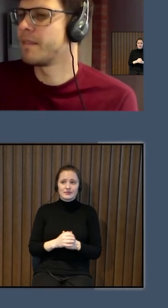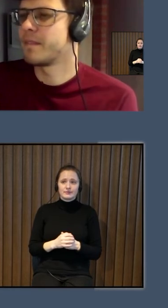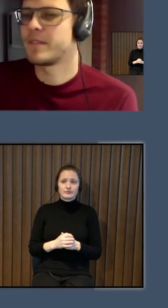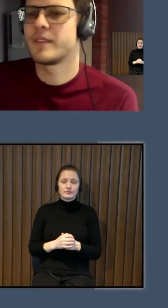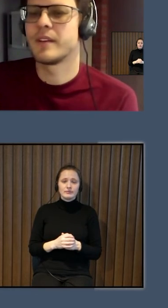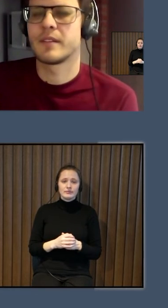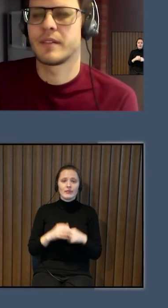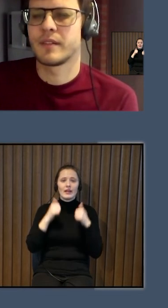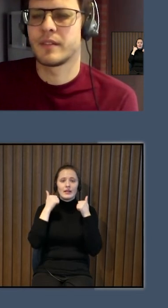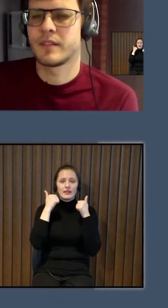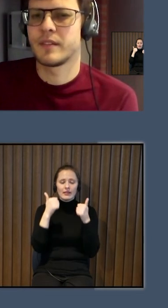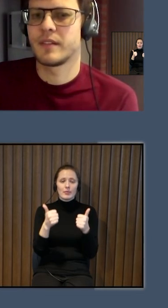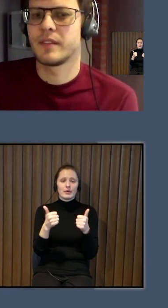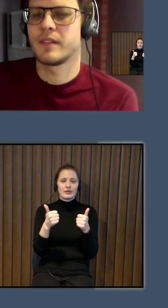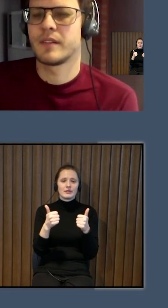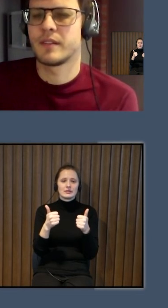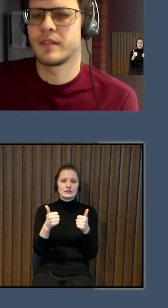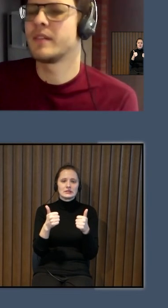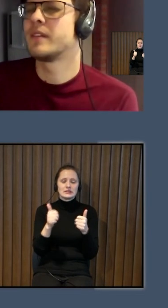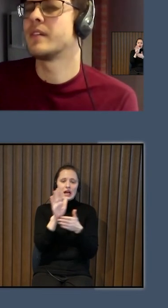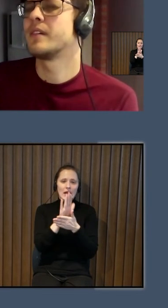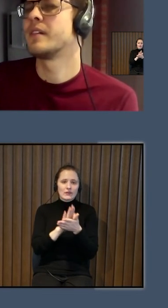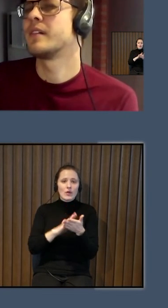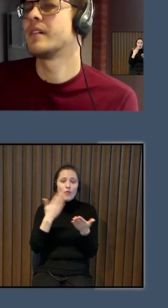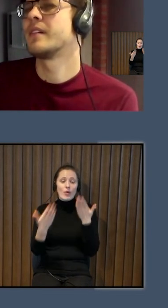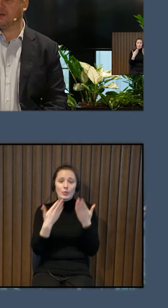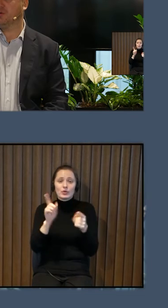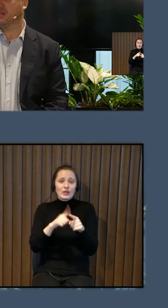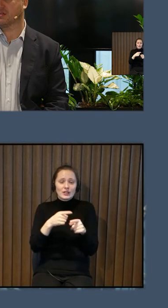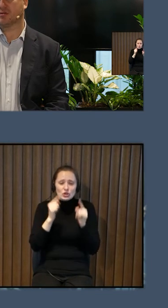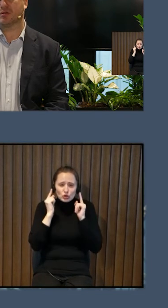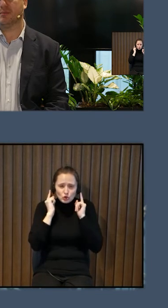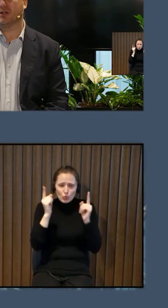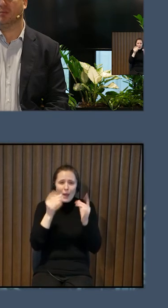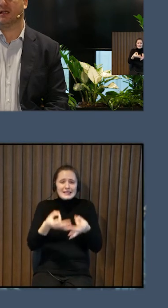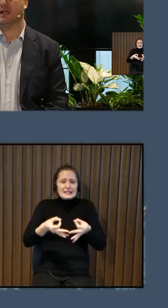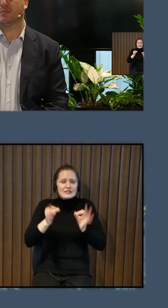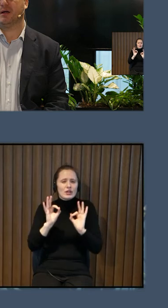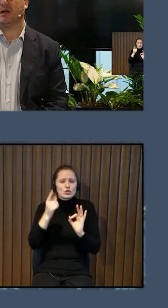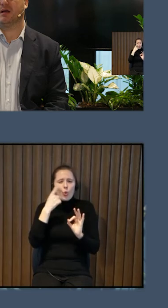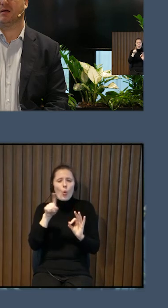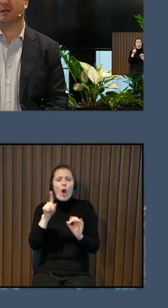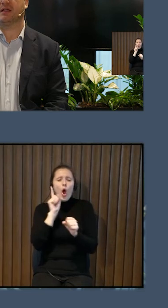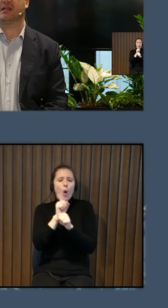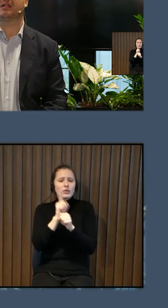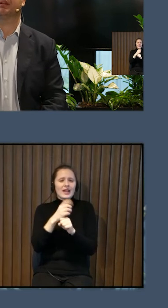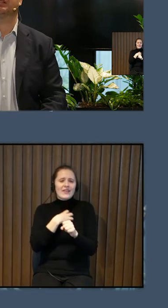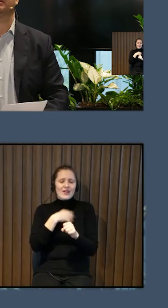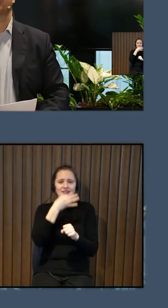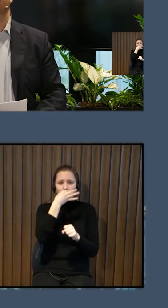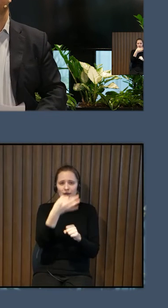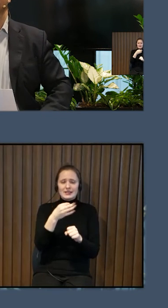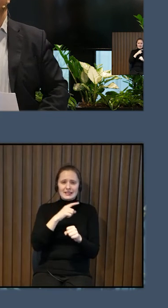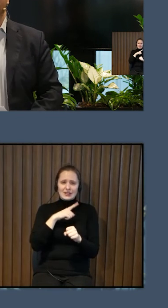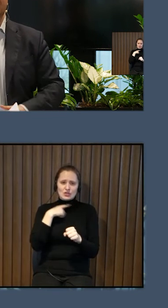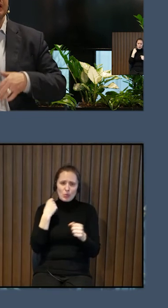Jā, klau, neņem ļaunā, Jorģi, vai ir vēl kaut kas, nu, tik super būtisks, ko tu gribētu obligāti pateikt? Es gribu tev